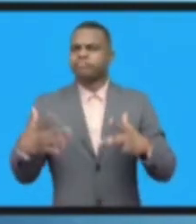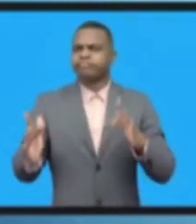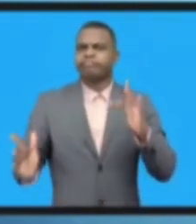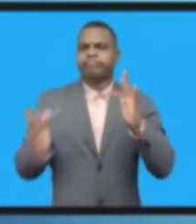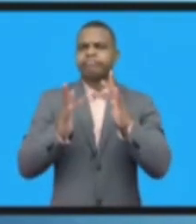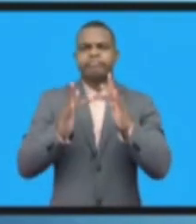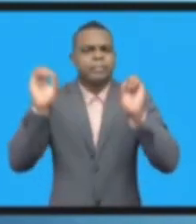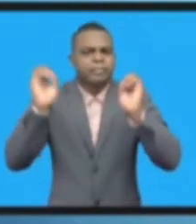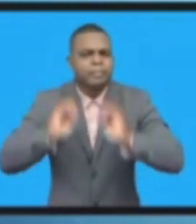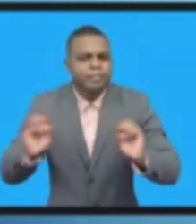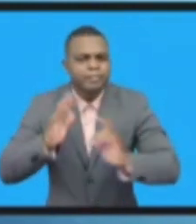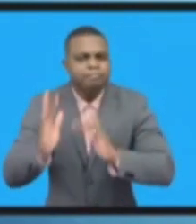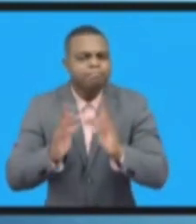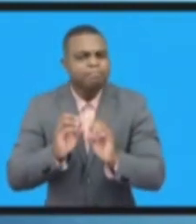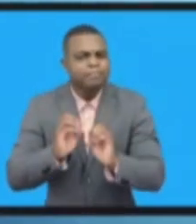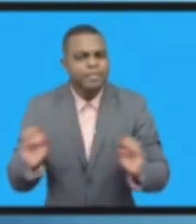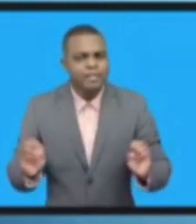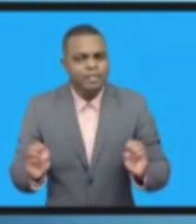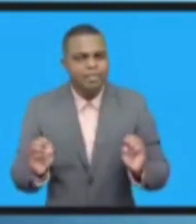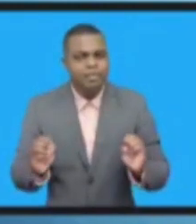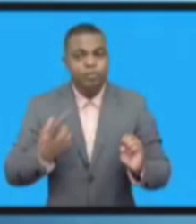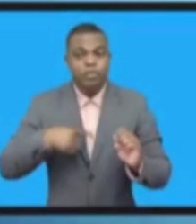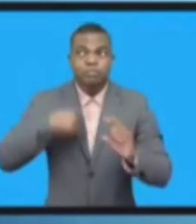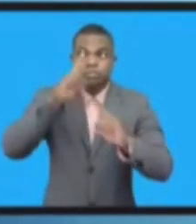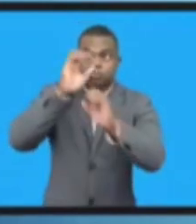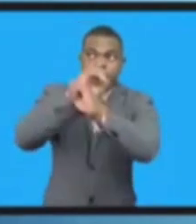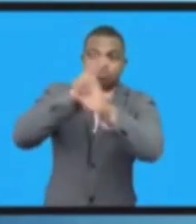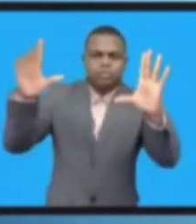этого требуются наши общие усилия.